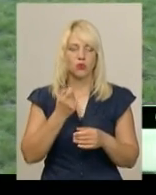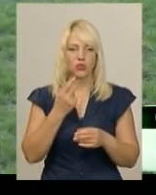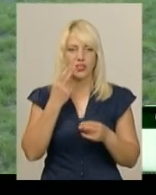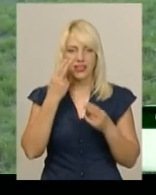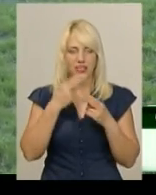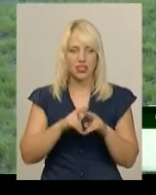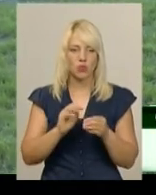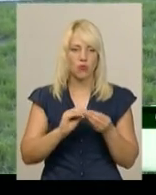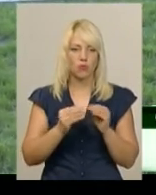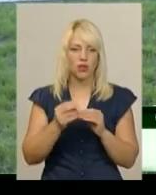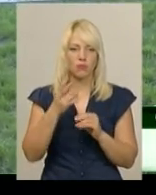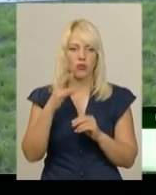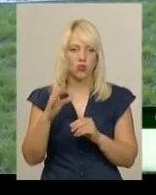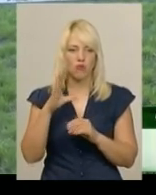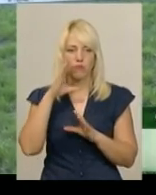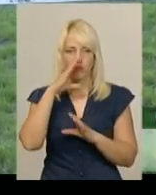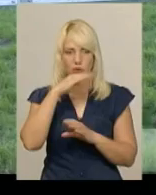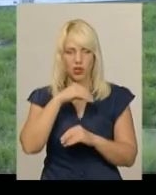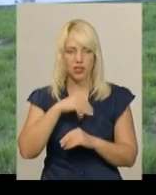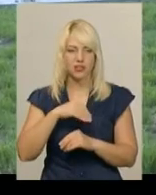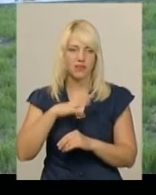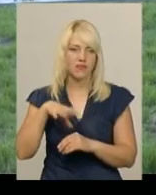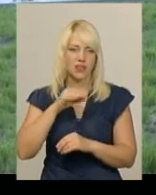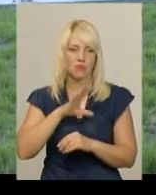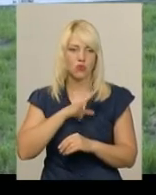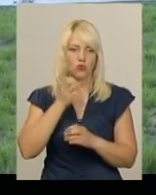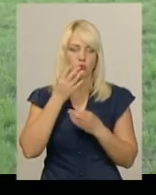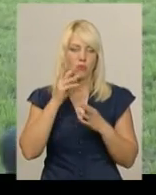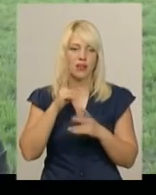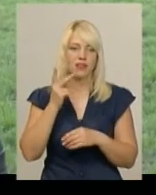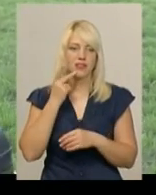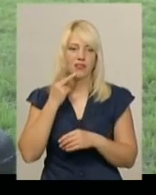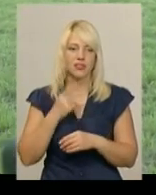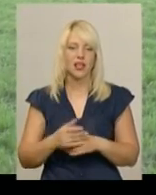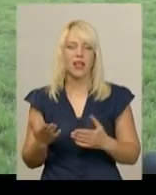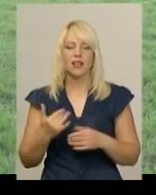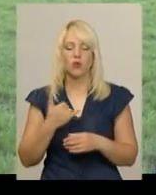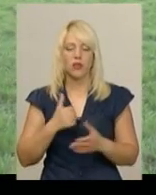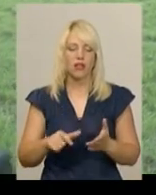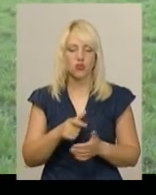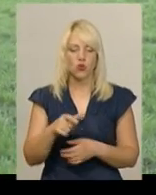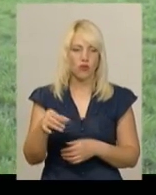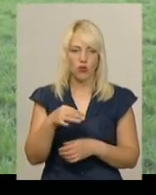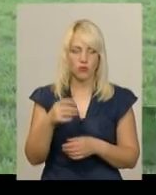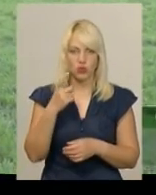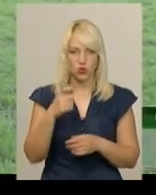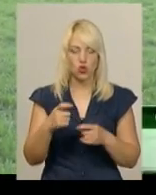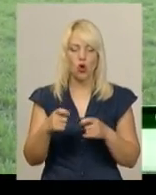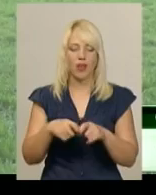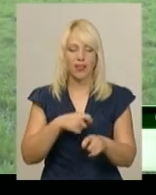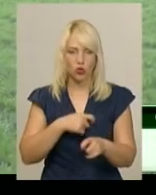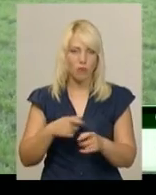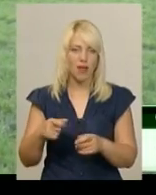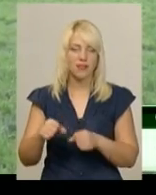проблеми, але поралися і все було добре, як завжди». «Які в нас дороги в області? 90 кілометрів подолали які